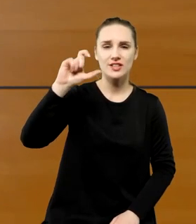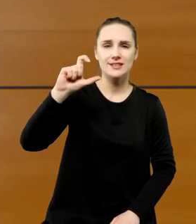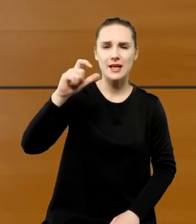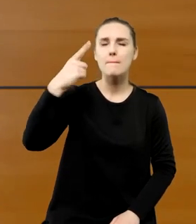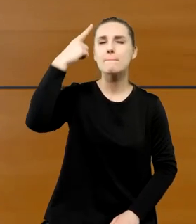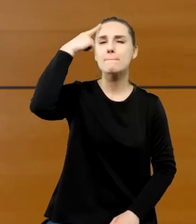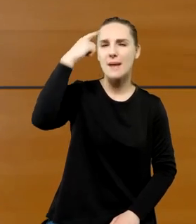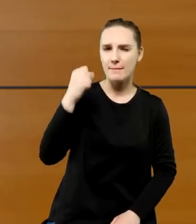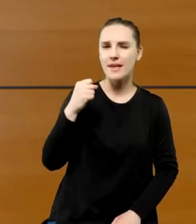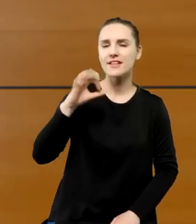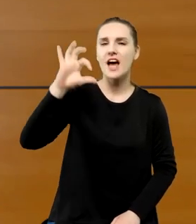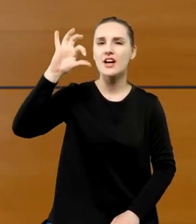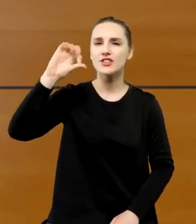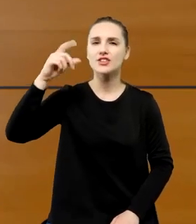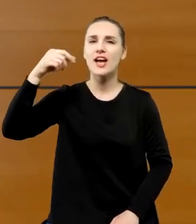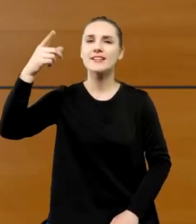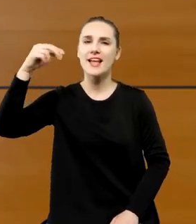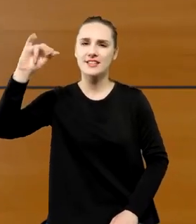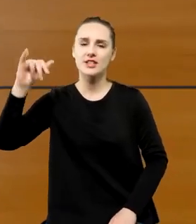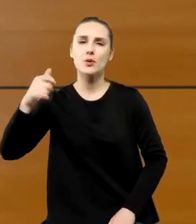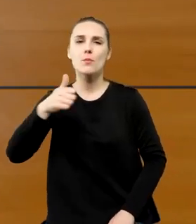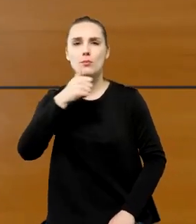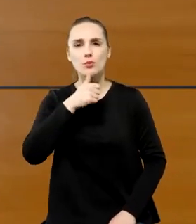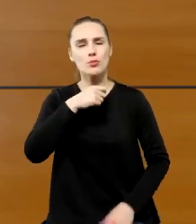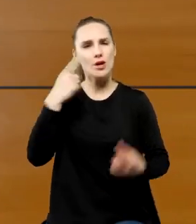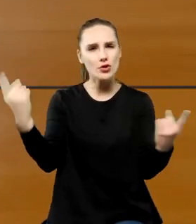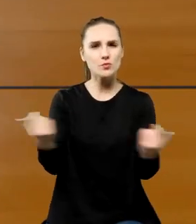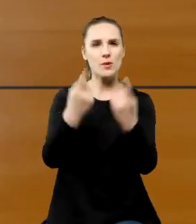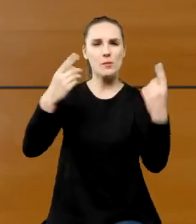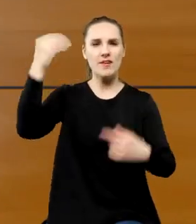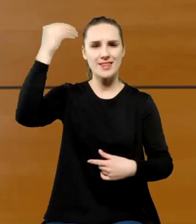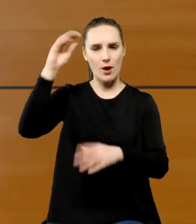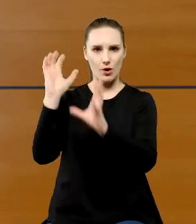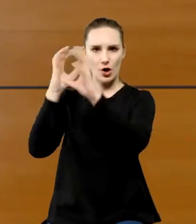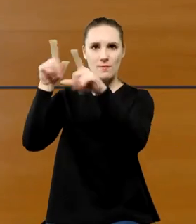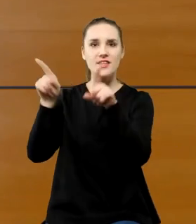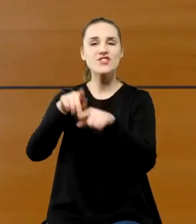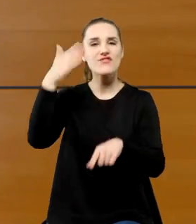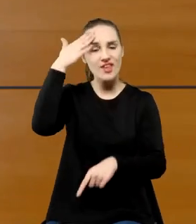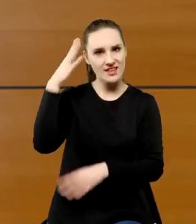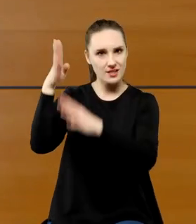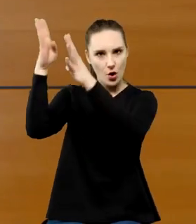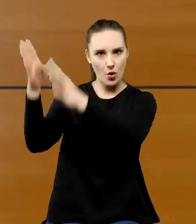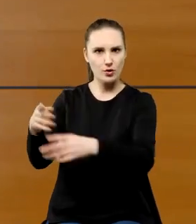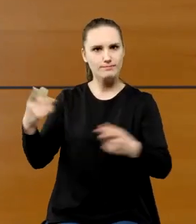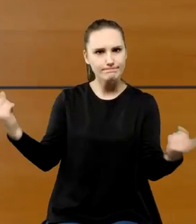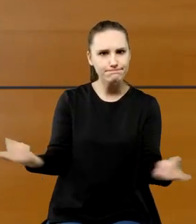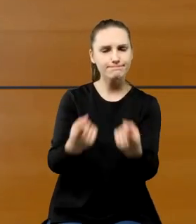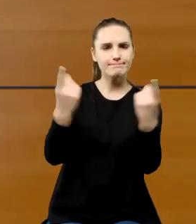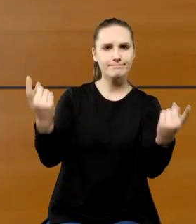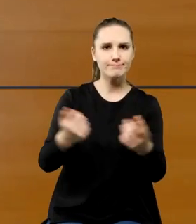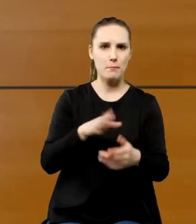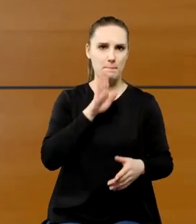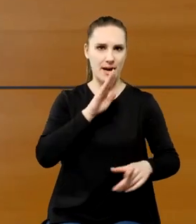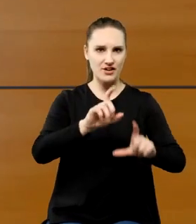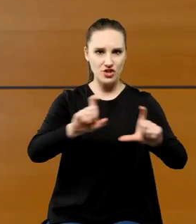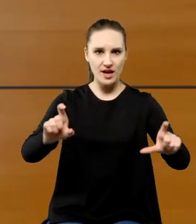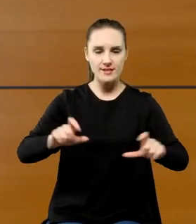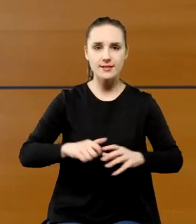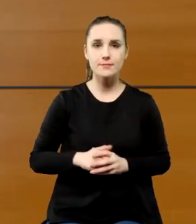rozpropagować naukę Kopernika, ale też wiedzę o Koperniku w tamtym czasie.